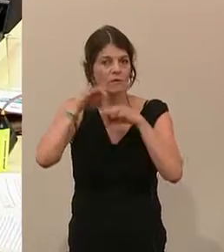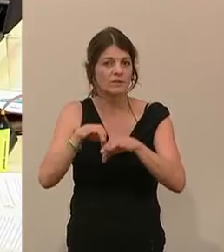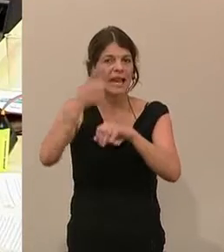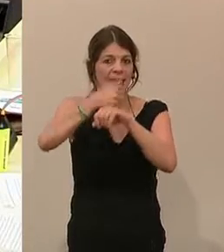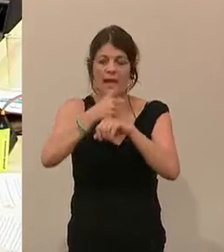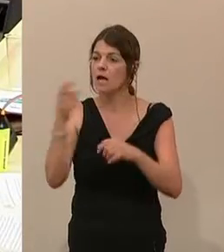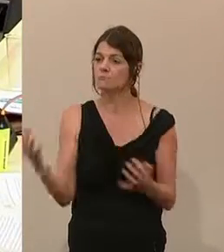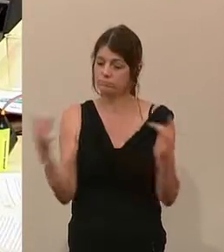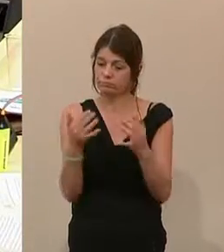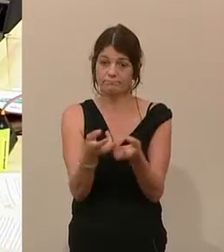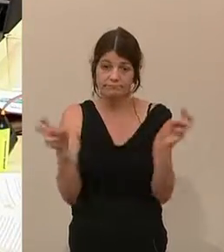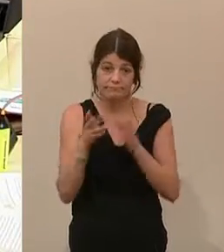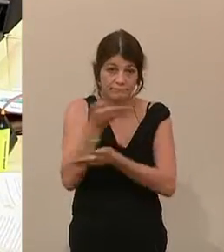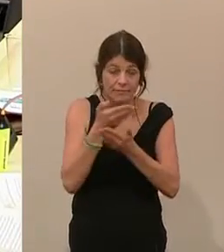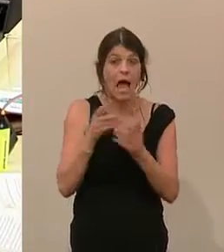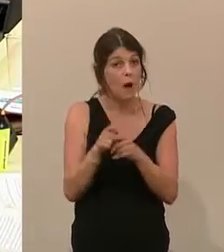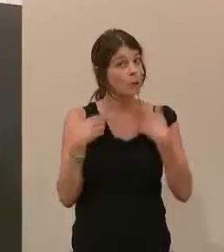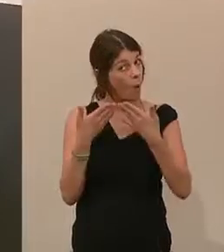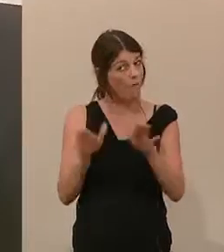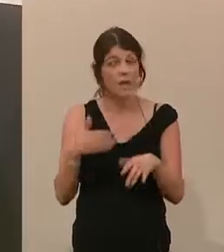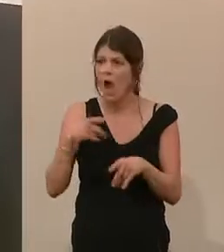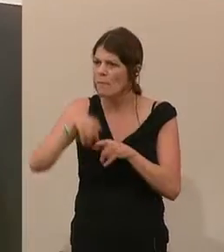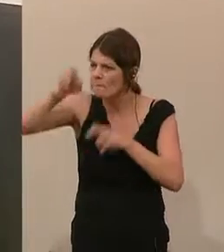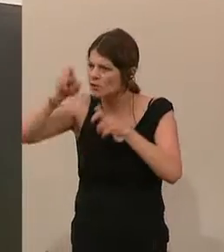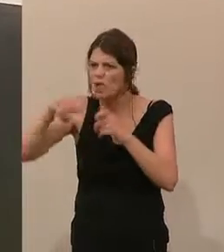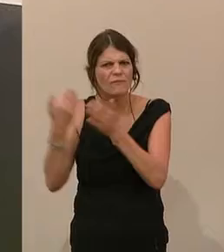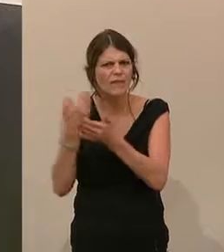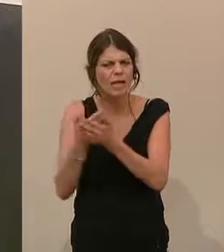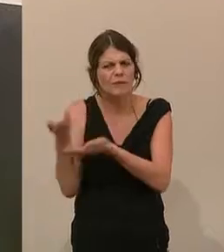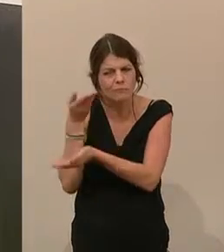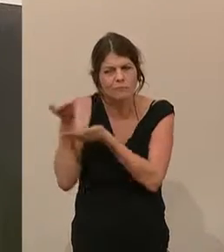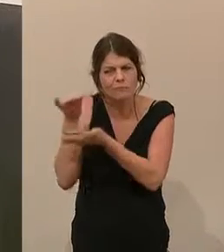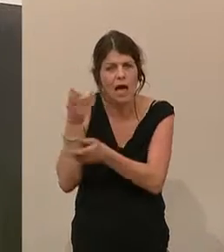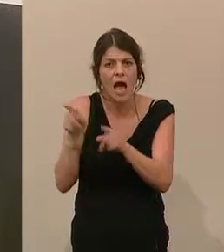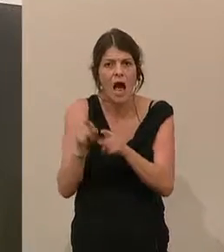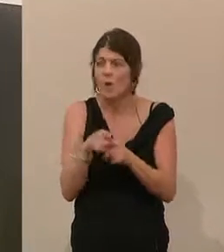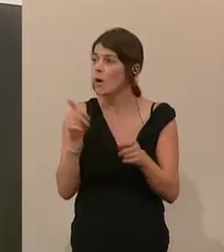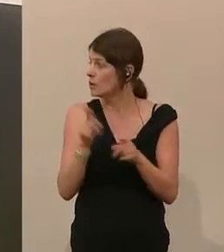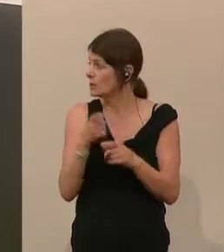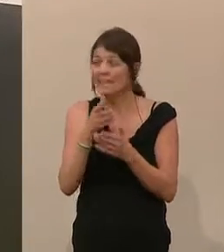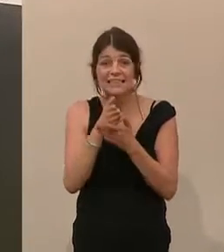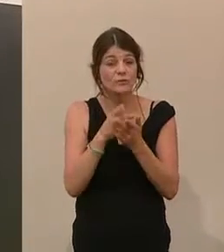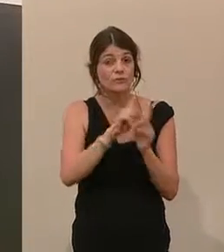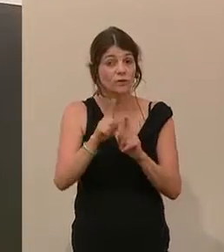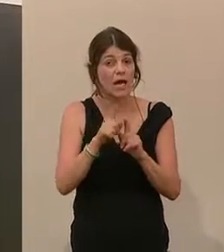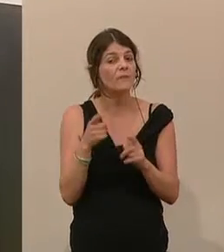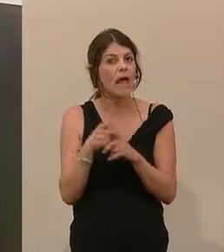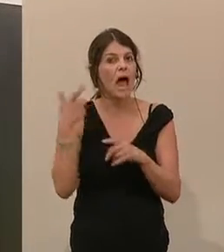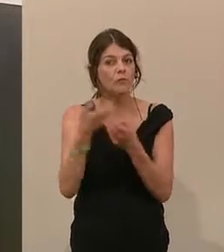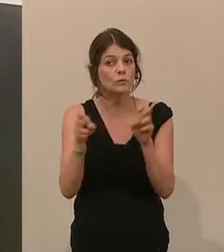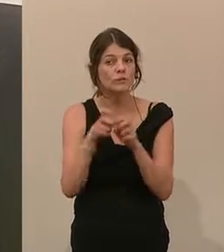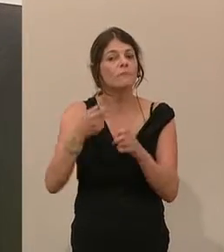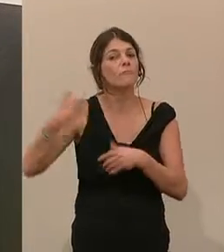wir hatten ein Gespräch mit der Personalvertretung und mit den Dienststellen der Ausschussrepräsentanten. Und wir sind offen für weitere,